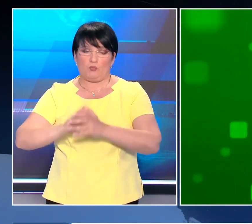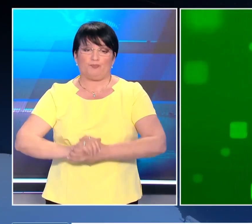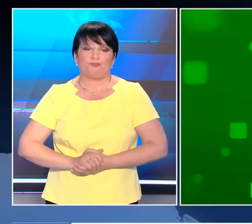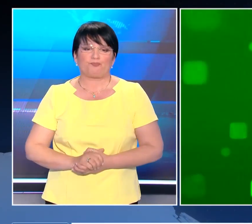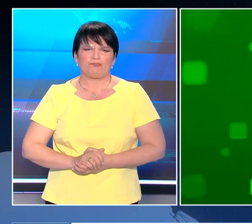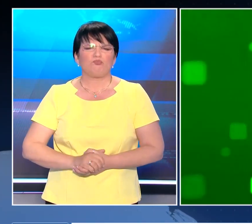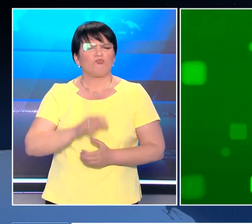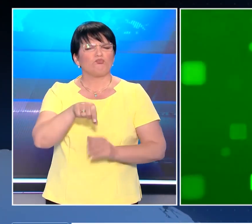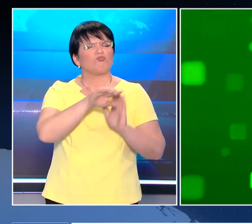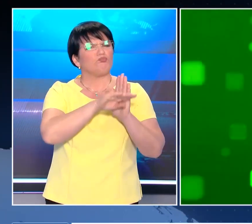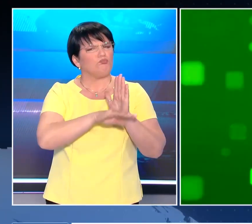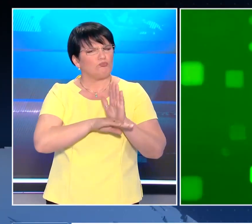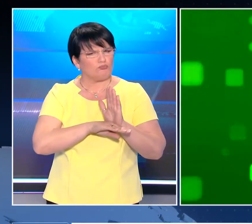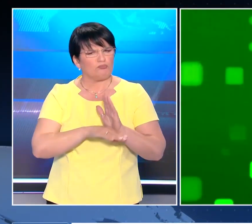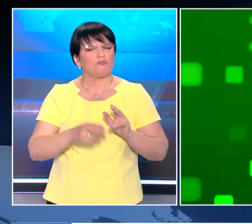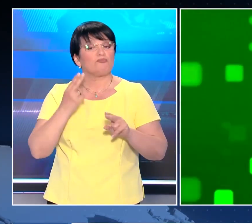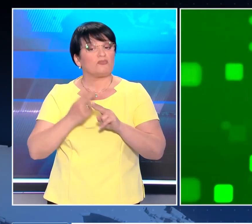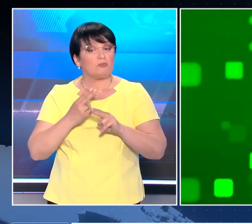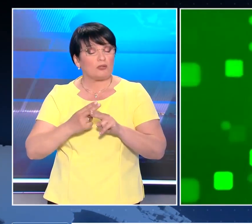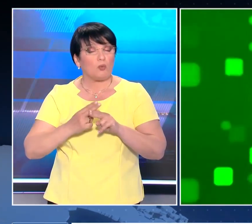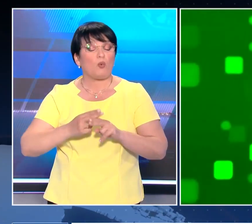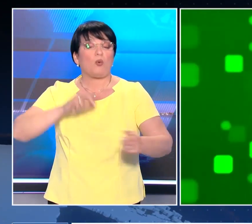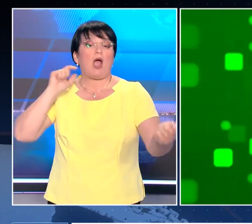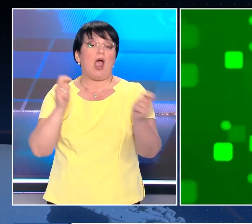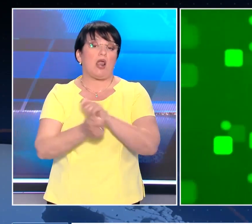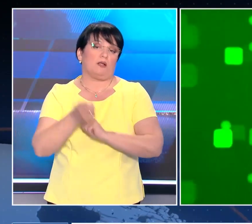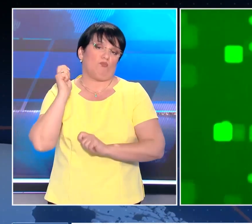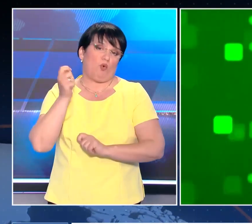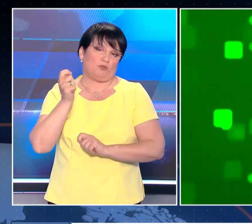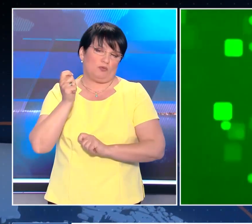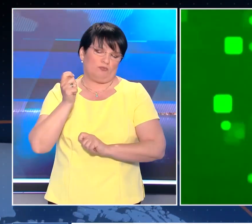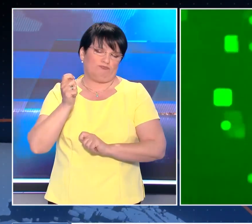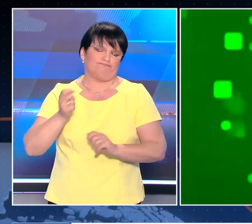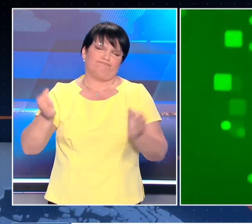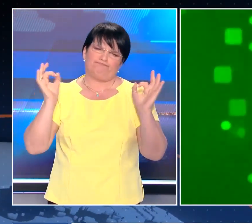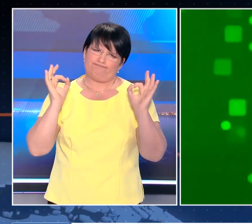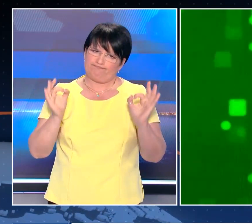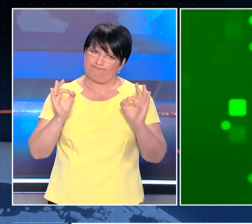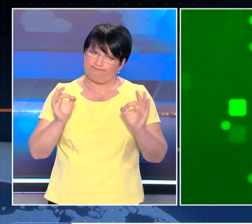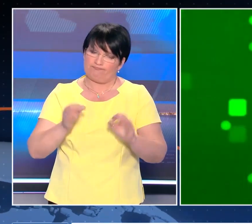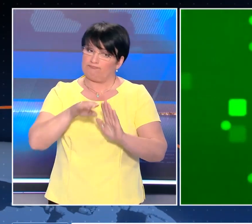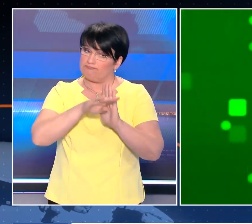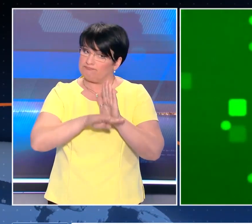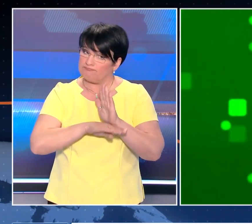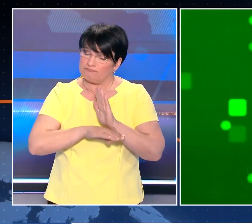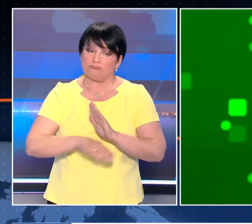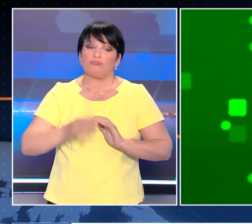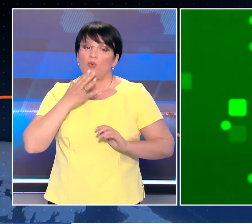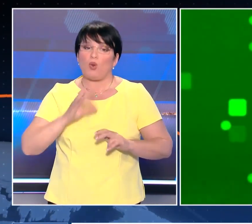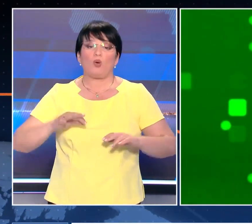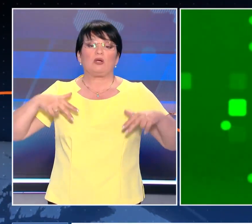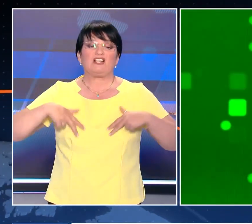Αποτελεί προϋπόθεση για την πολιτική αλλαγή και προφανώς προϋπόθεση για τη συγκρότηση